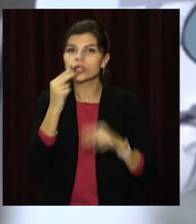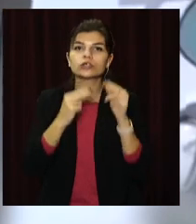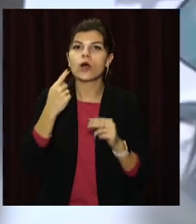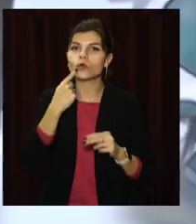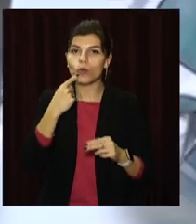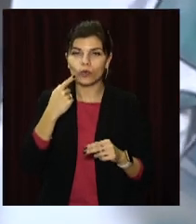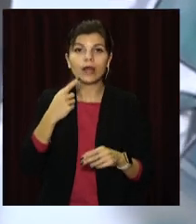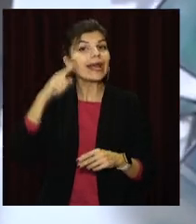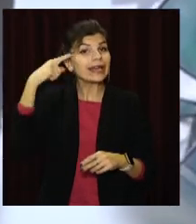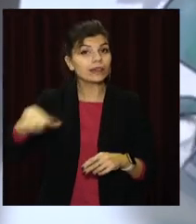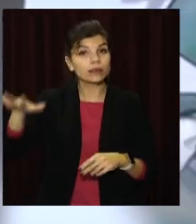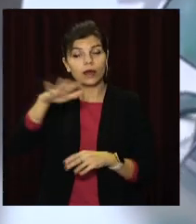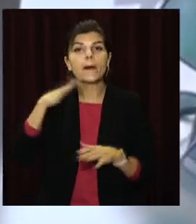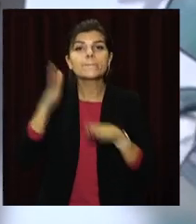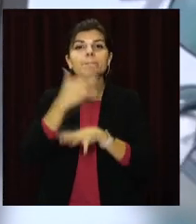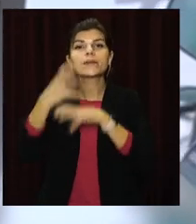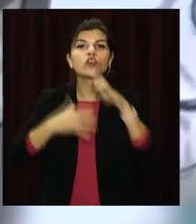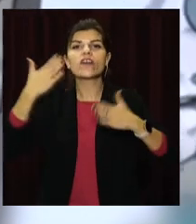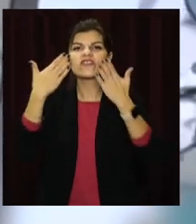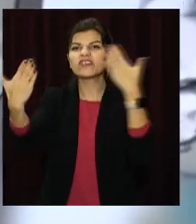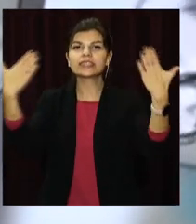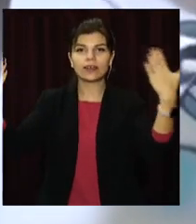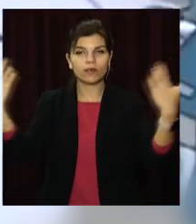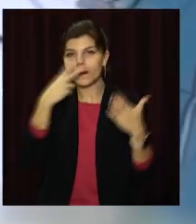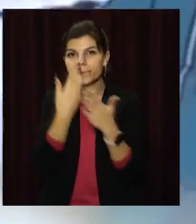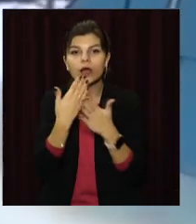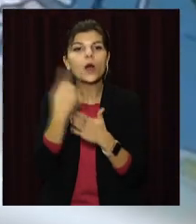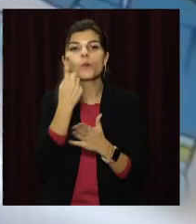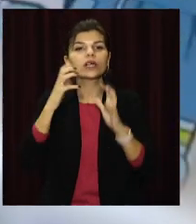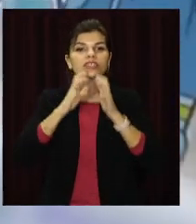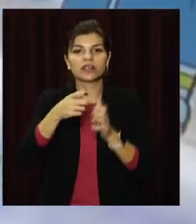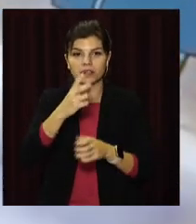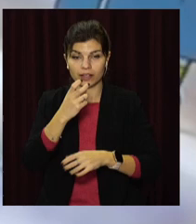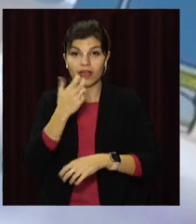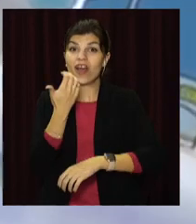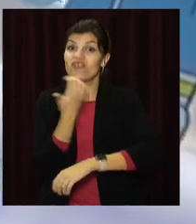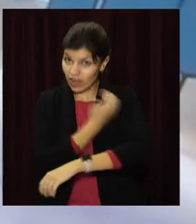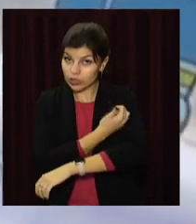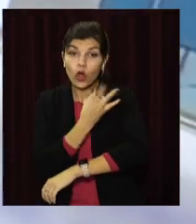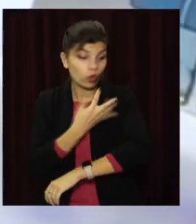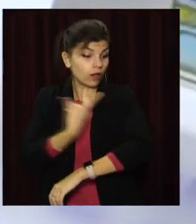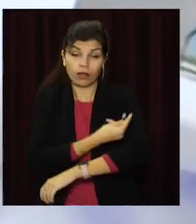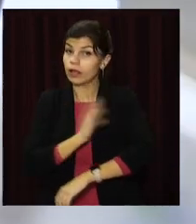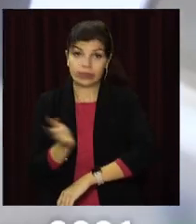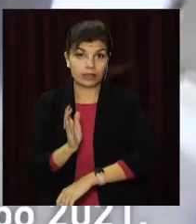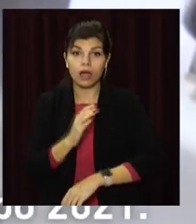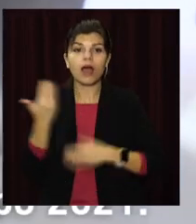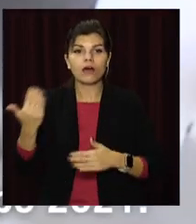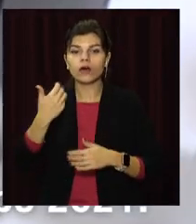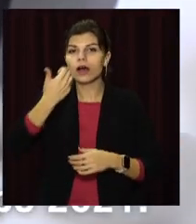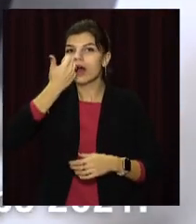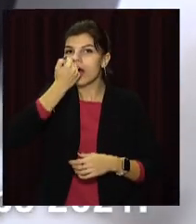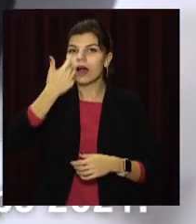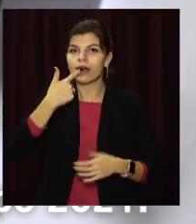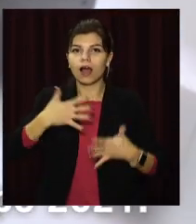доставки препаратів – через ніс і рот. Зокрема, у Китаї під час міжнародної виставки презентували першу у світі вакцину проти